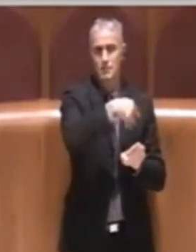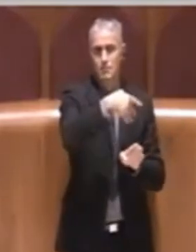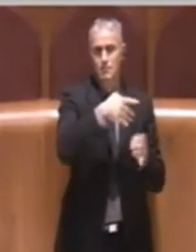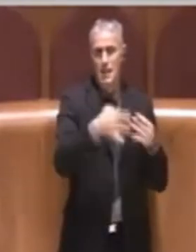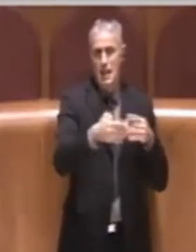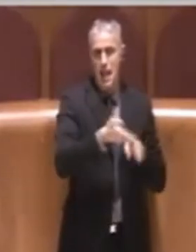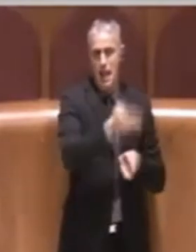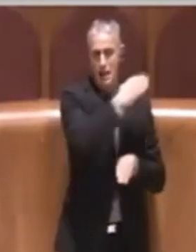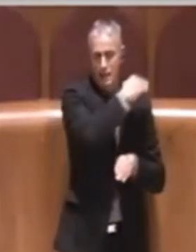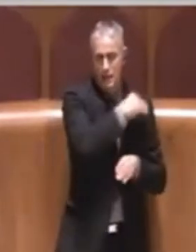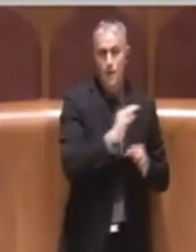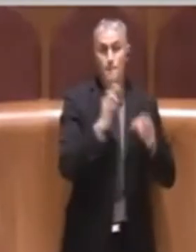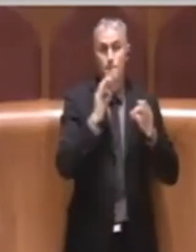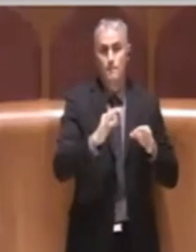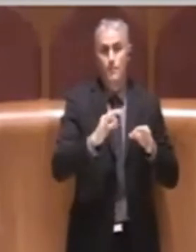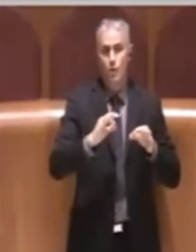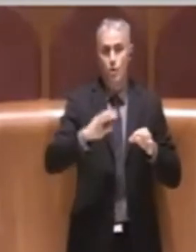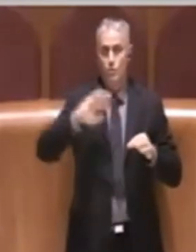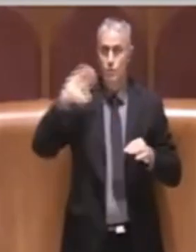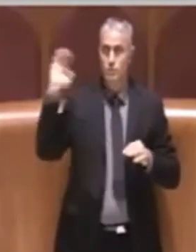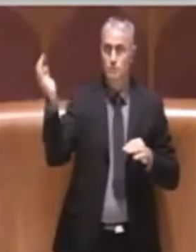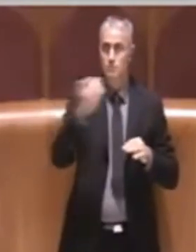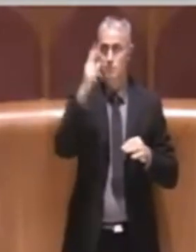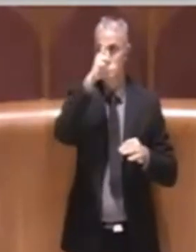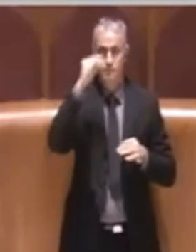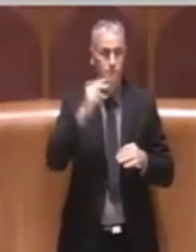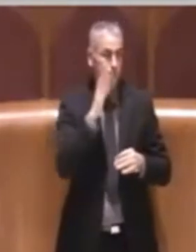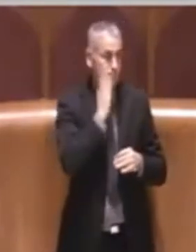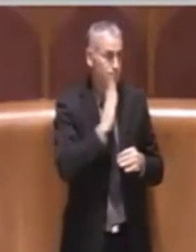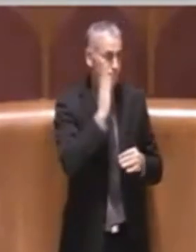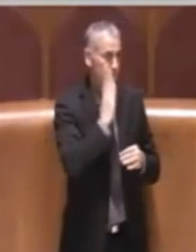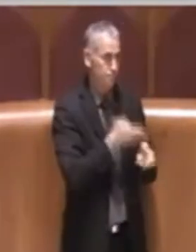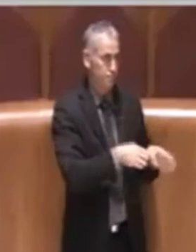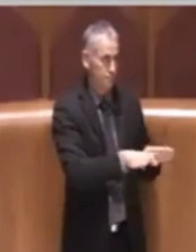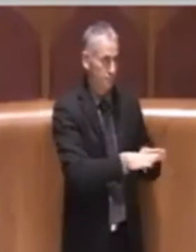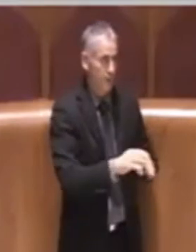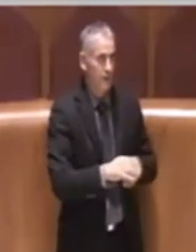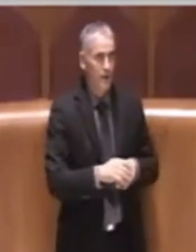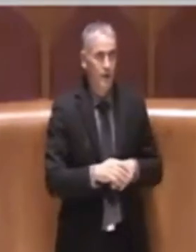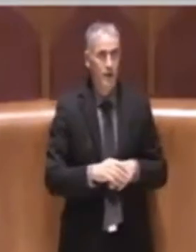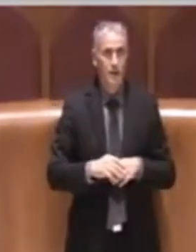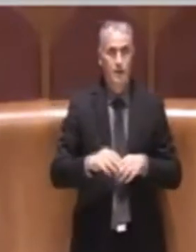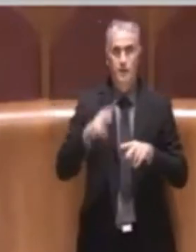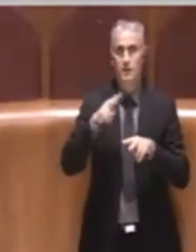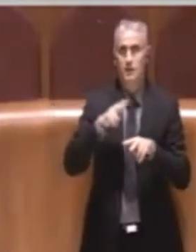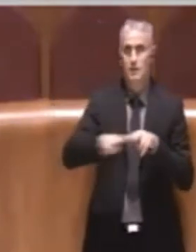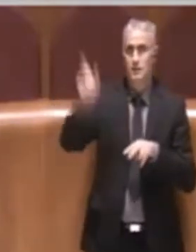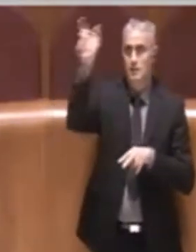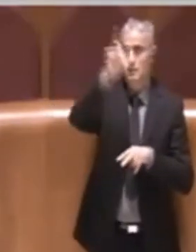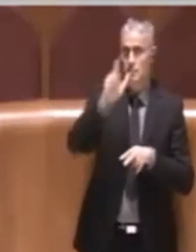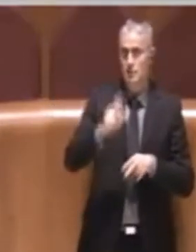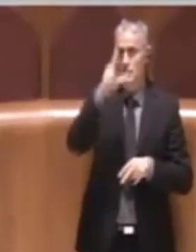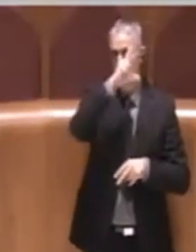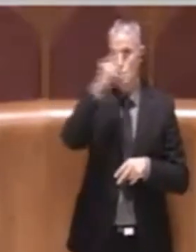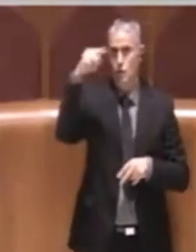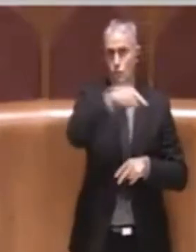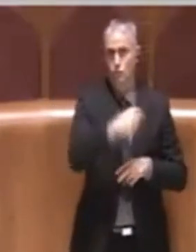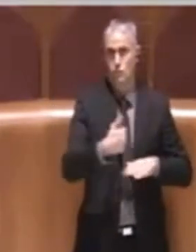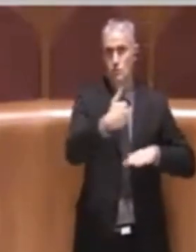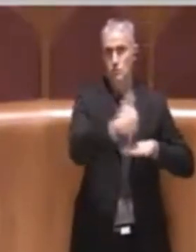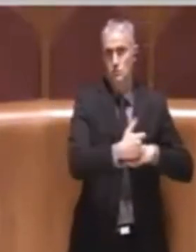riconosciuta dall'intera e sarà e deve essere riconosciuta dall'intera nazione come la capitale d'Italia. Grazie.